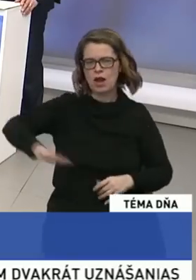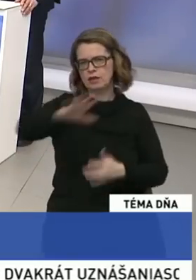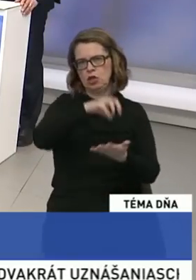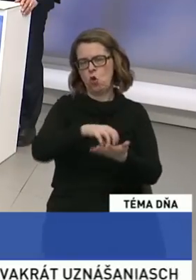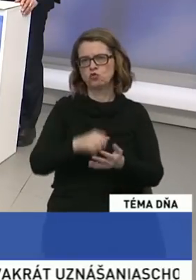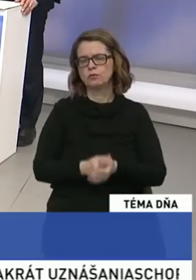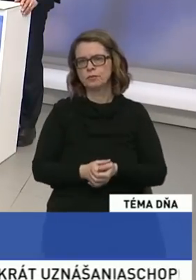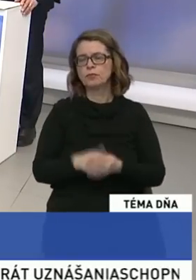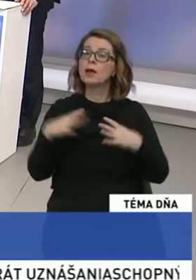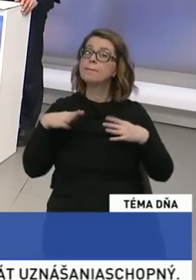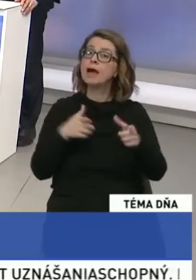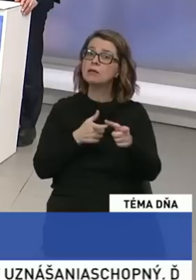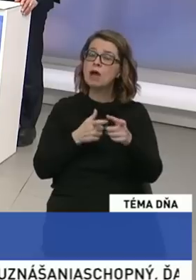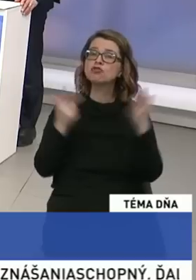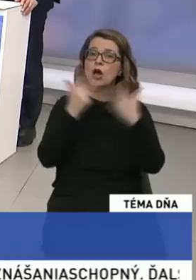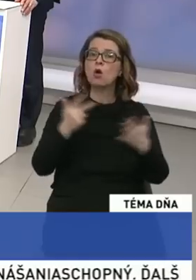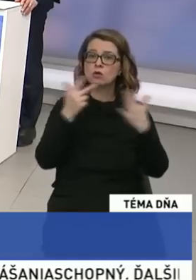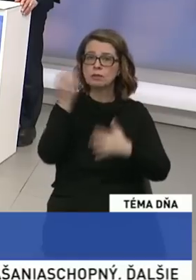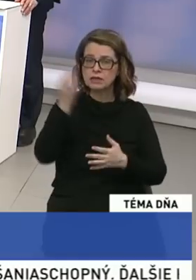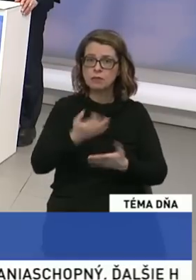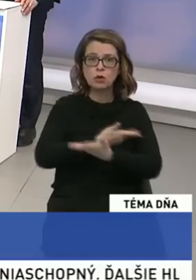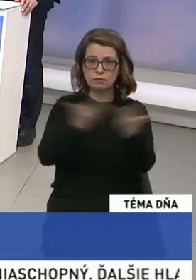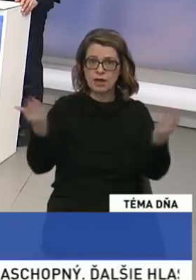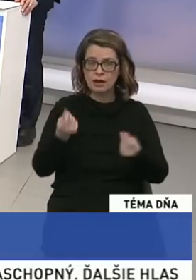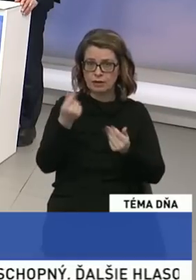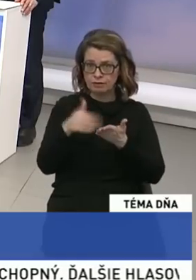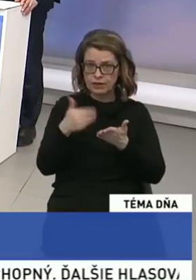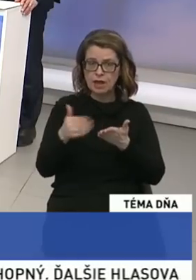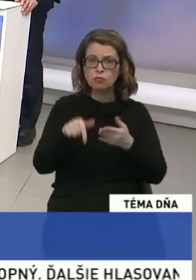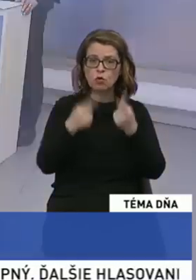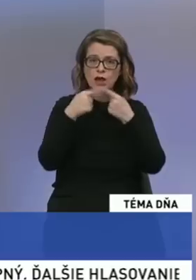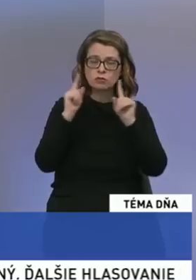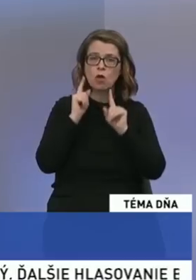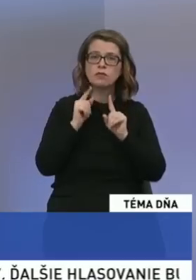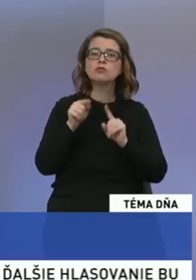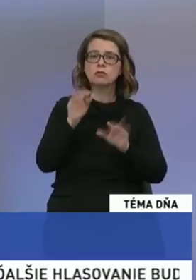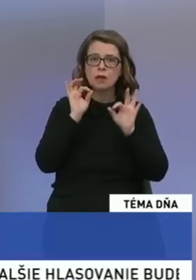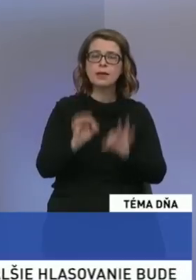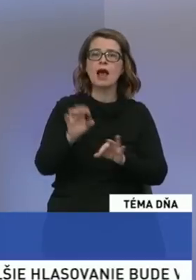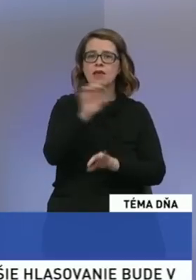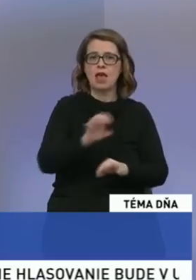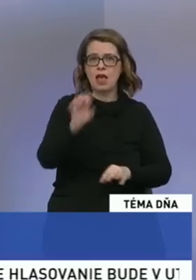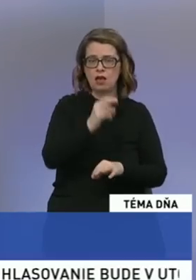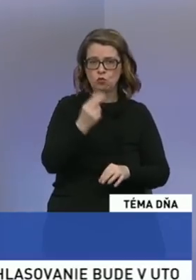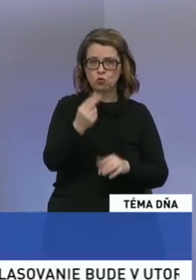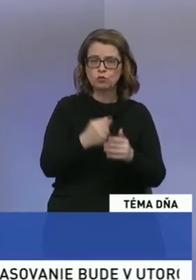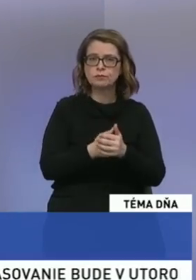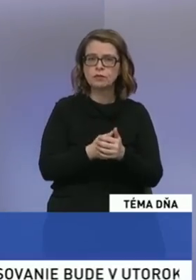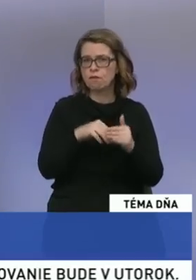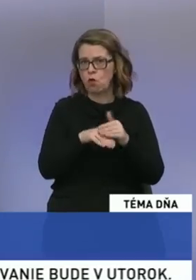Pán Paška, 80 % verejných výdavkov na Slovensku je krytých z fondov EÚ. Je to naozaj